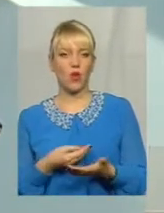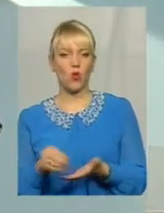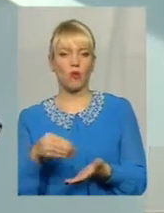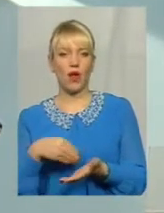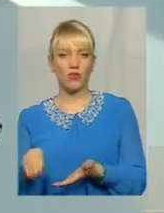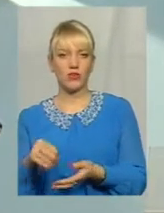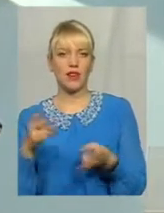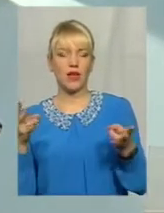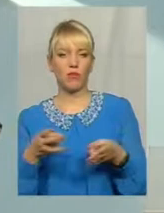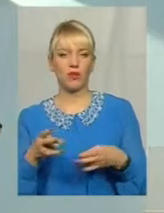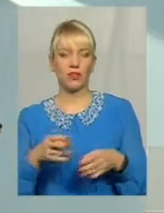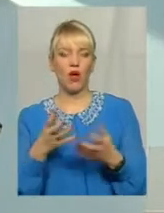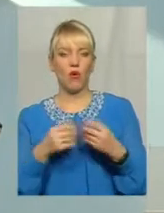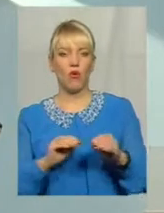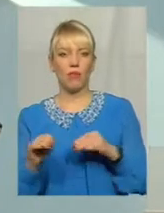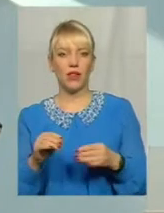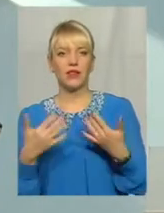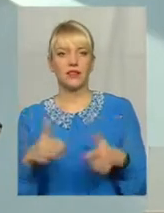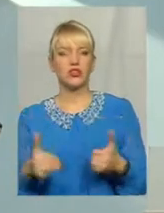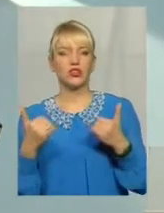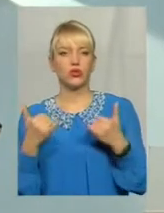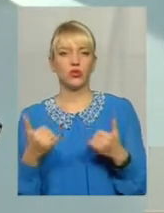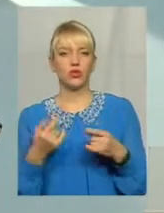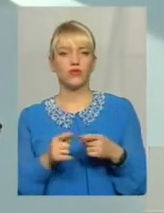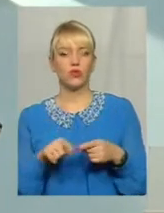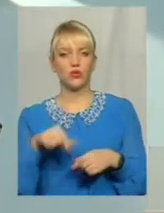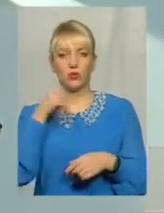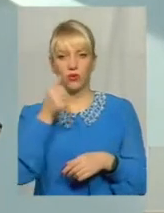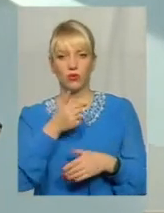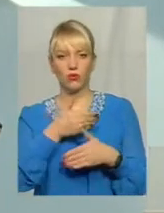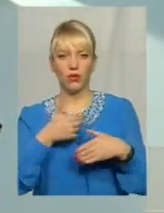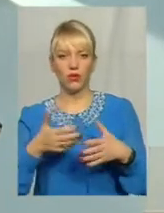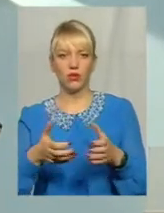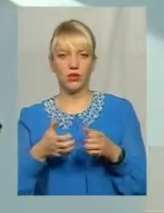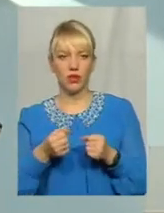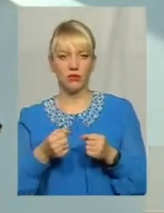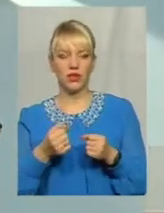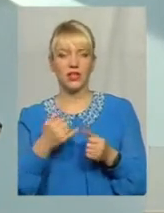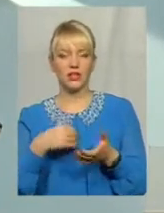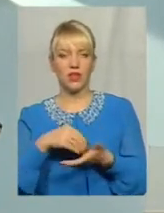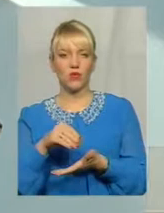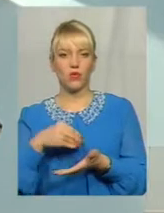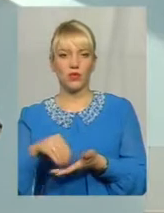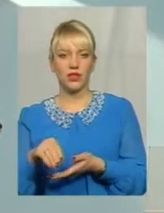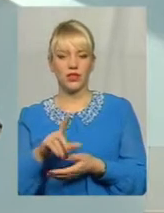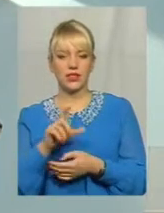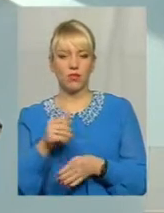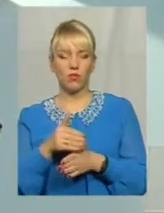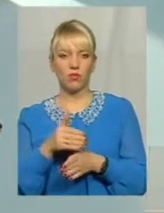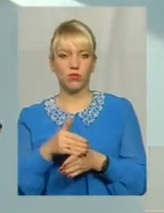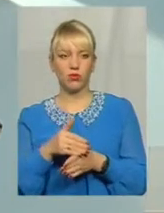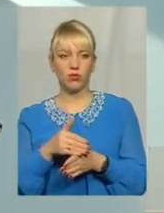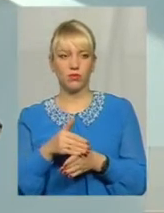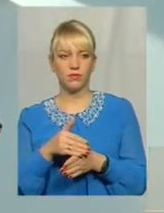необхідне обладнання вже сьогодні, наприклад, цього року ми отримали, вже і закупили за допомогою